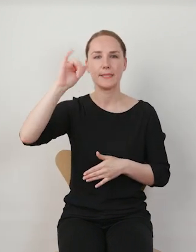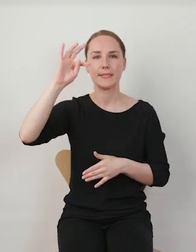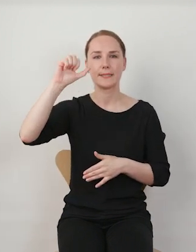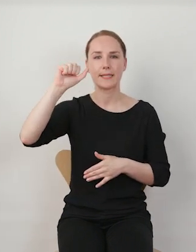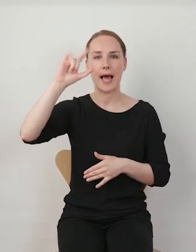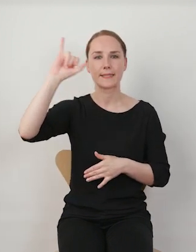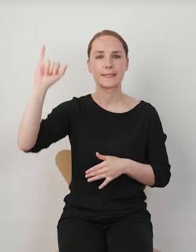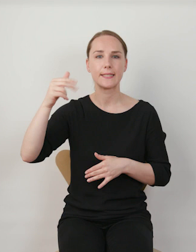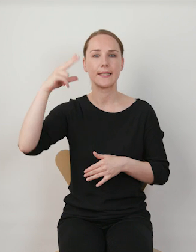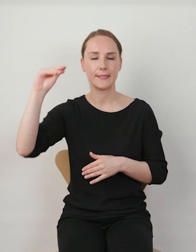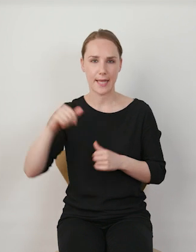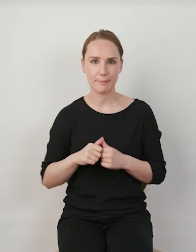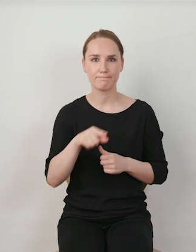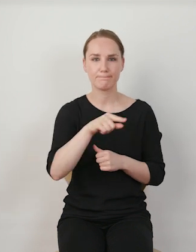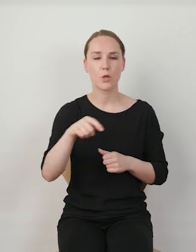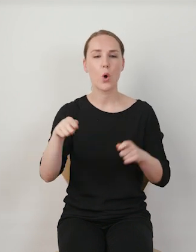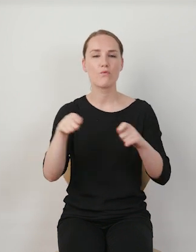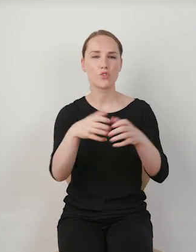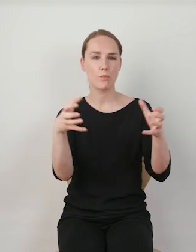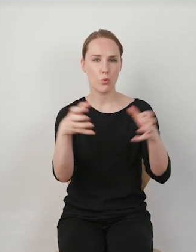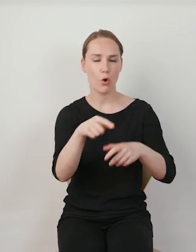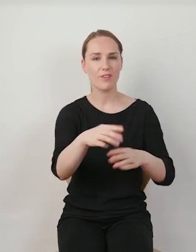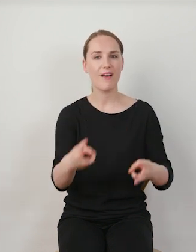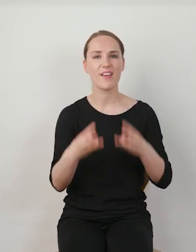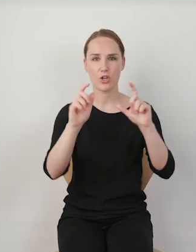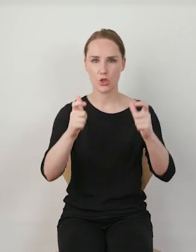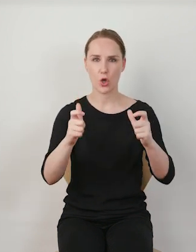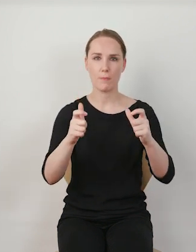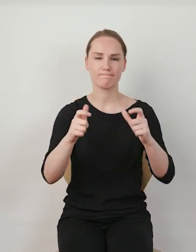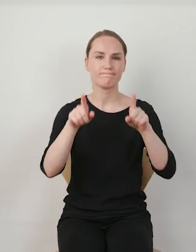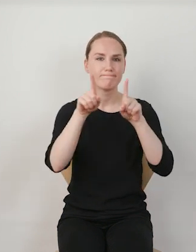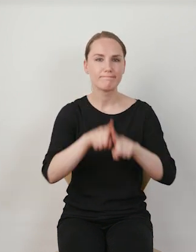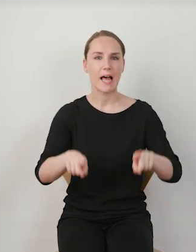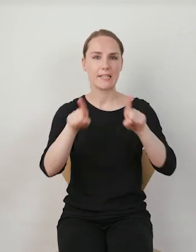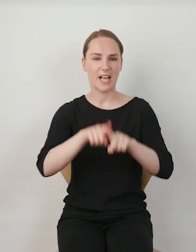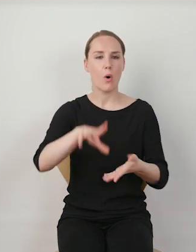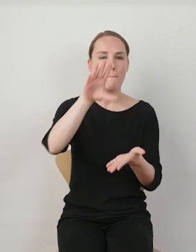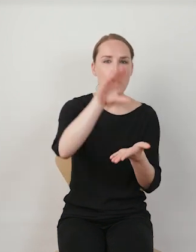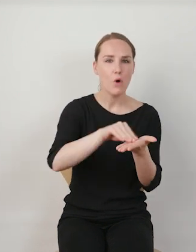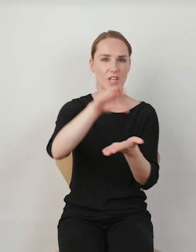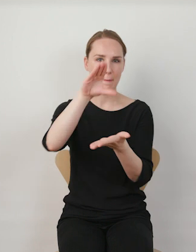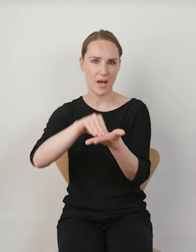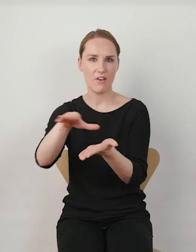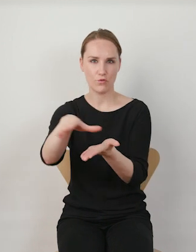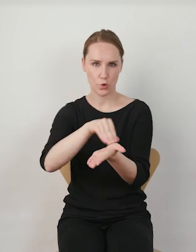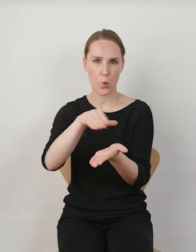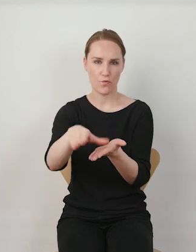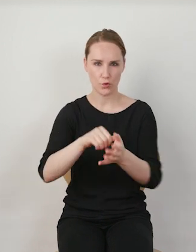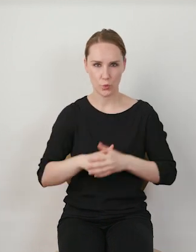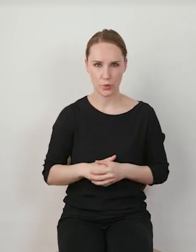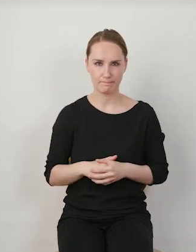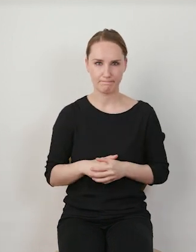wspólnoty, dla których podstawą jest ten wspólny rytuał imitacji i replikacji. Mówimy o